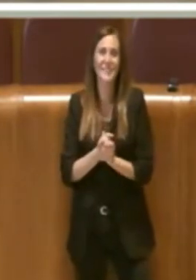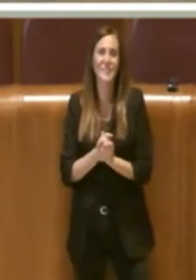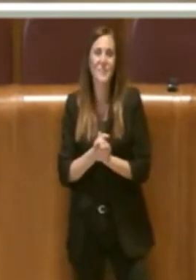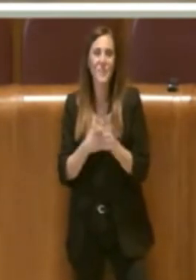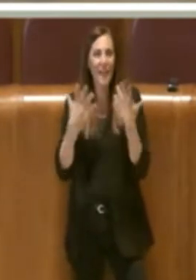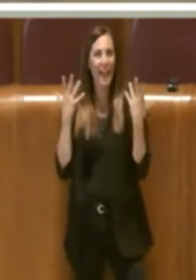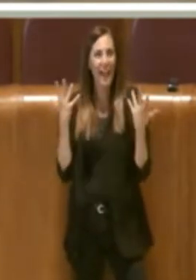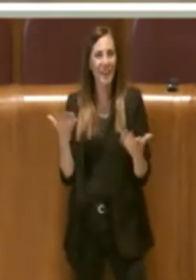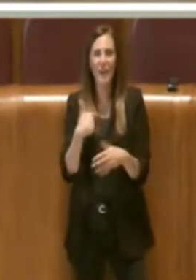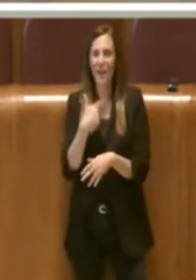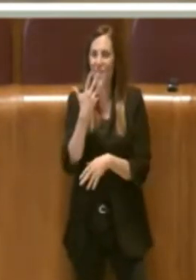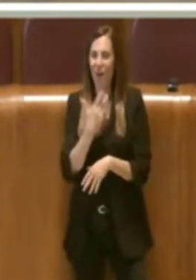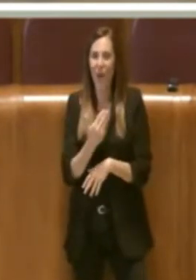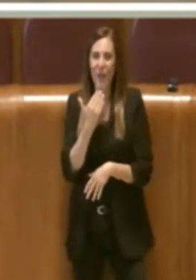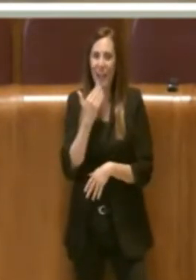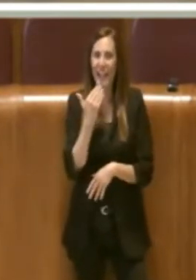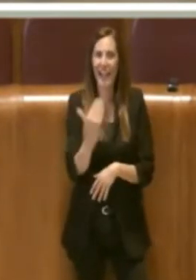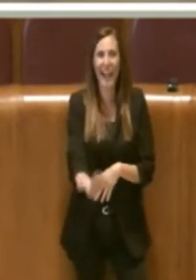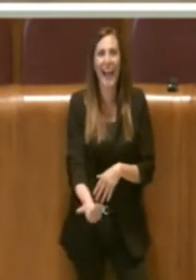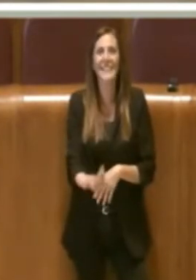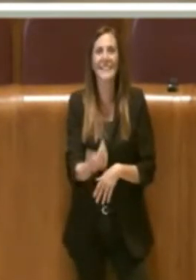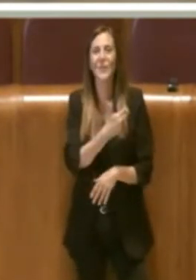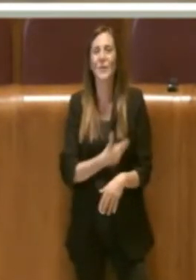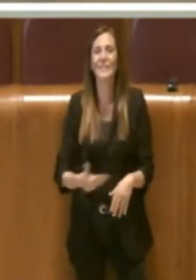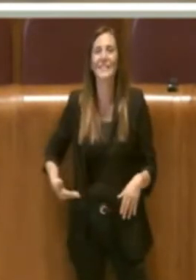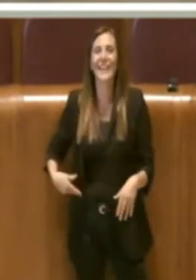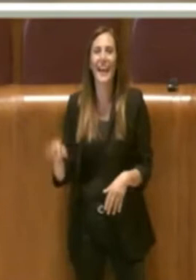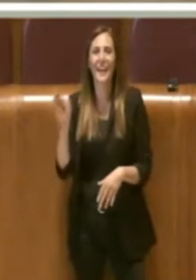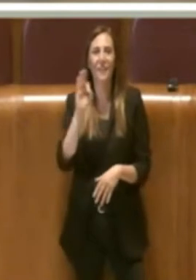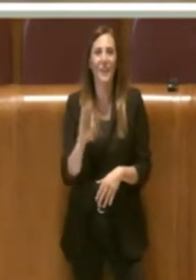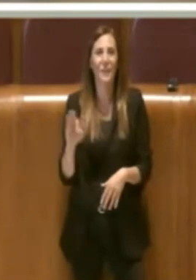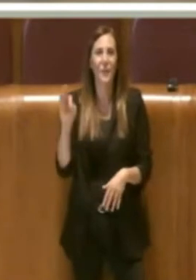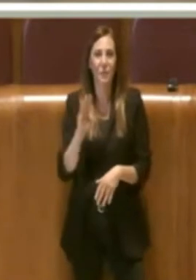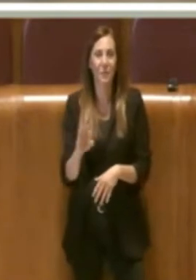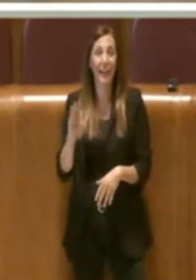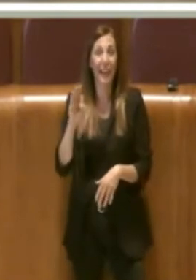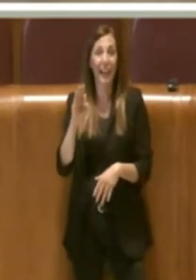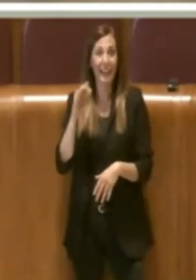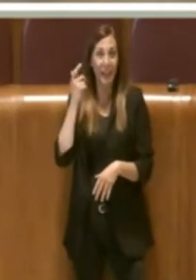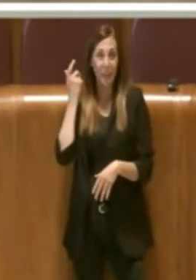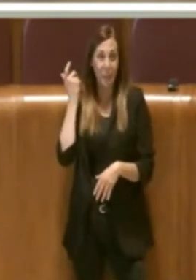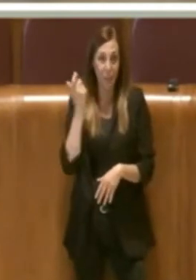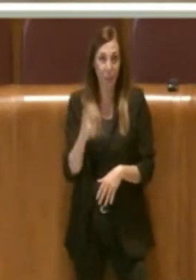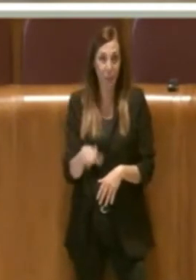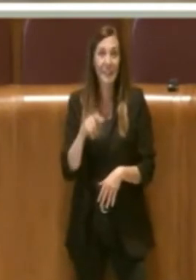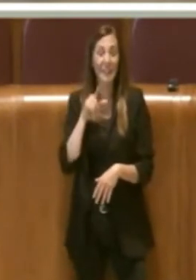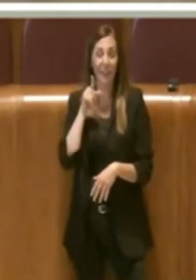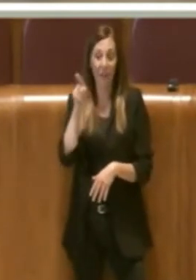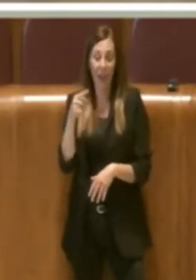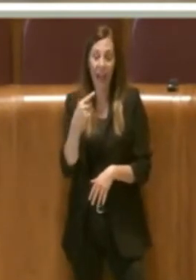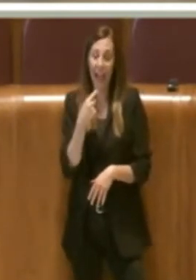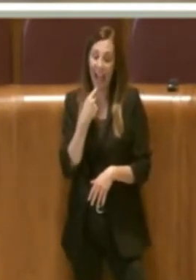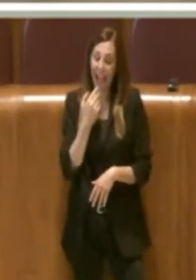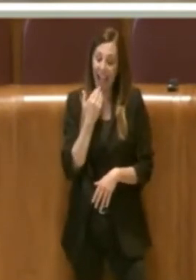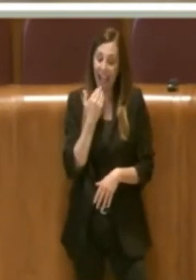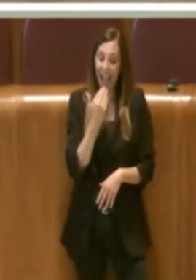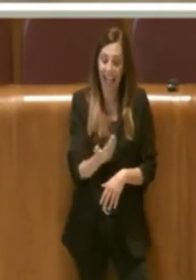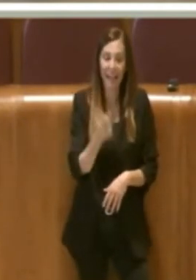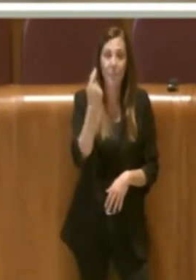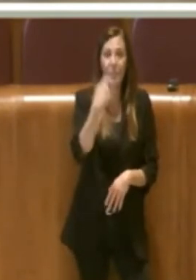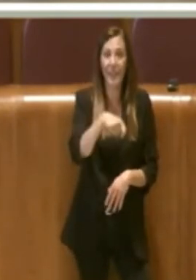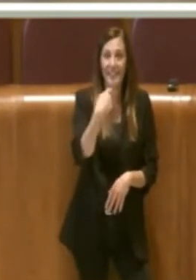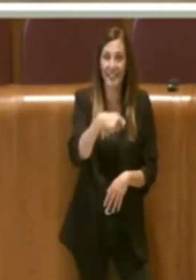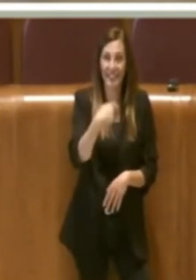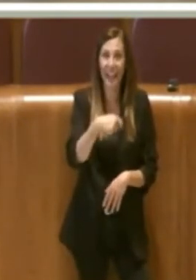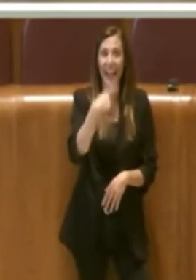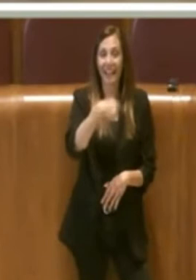Volevo ringraziare il consigliere Figliomeni per aver ringraziato i presidenti di Seggio perché io sono stato presidente